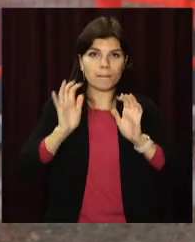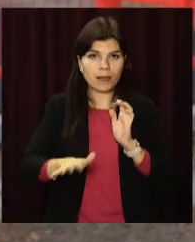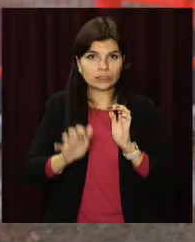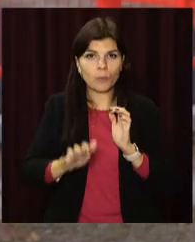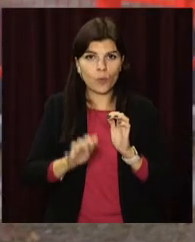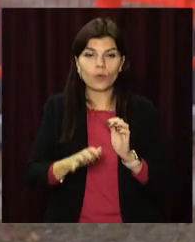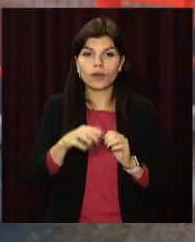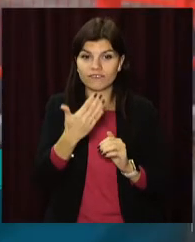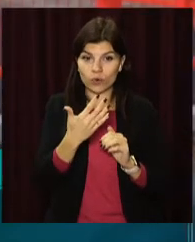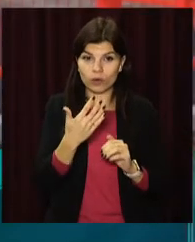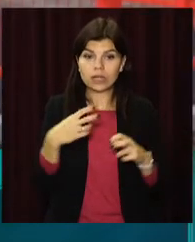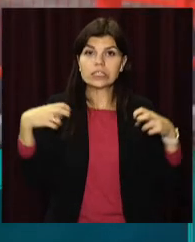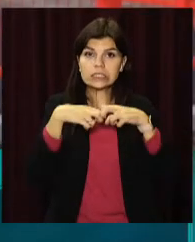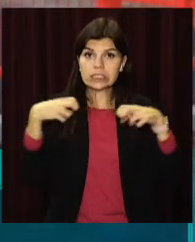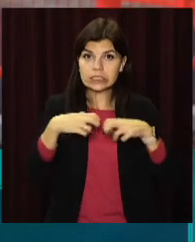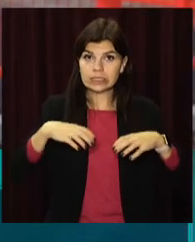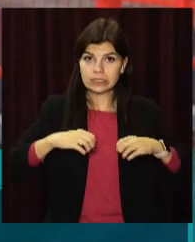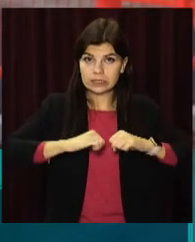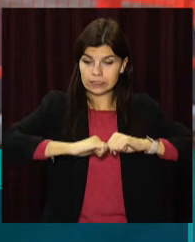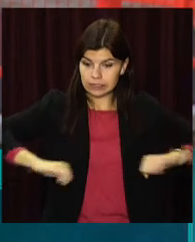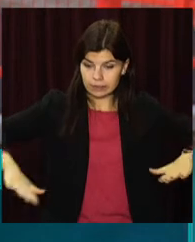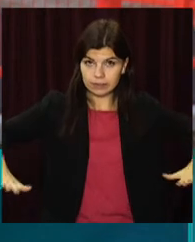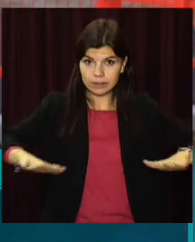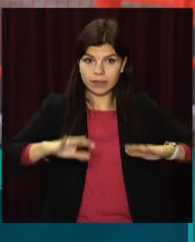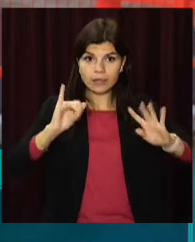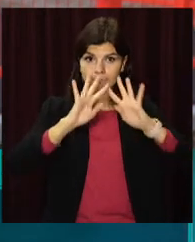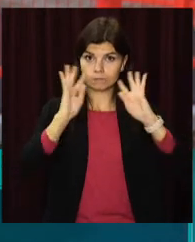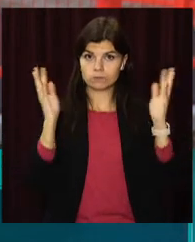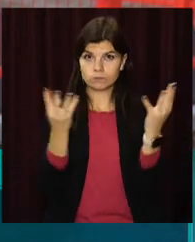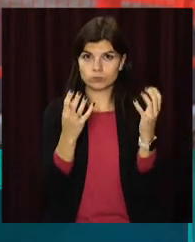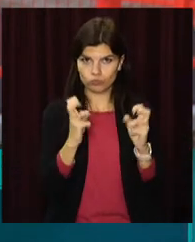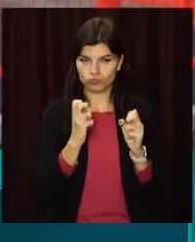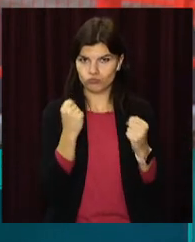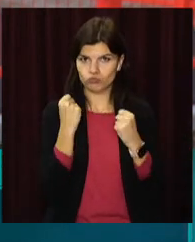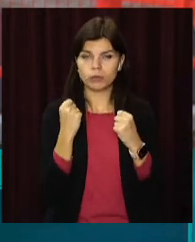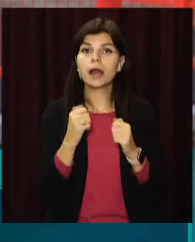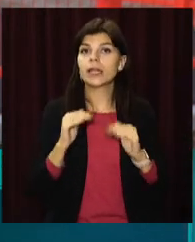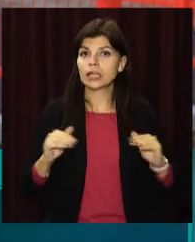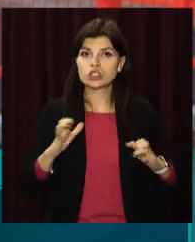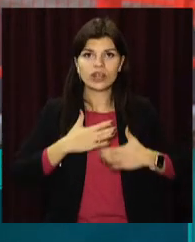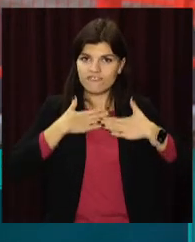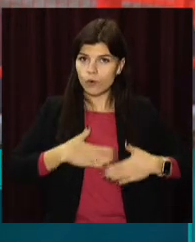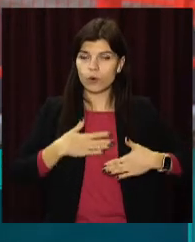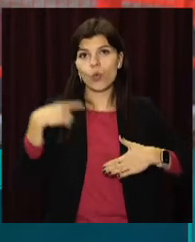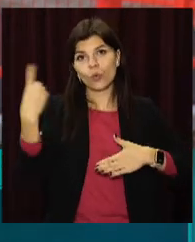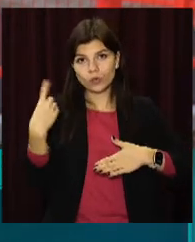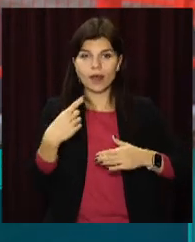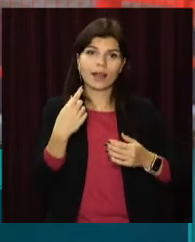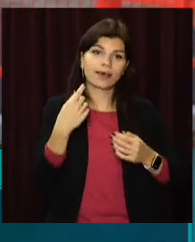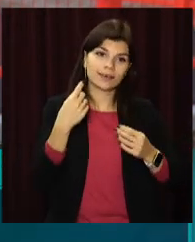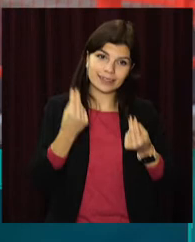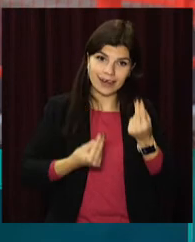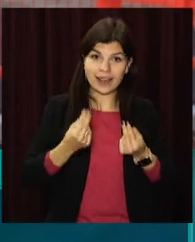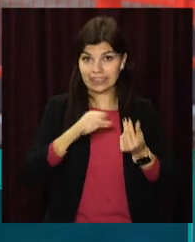«Зробили резинове покриття і усілили воградження. Діти з удовольствію тут гуляють. Ви